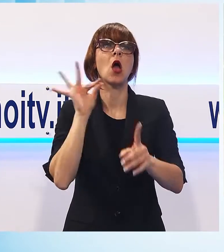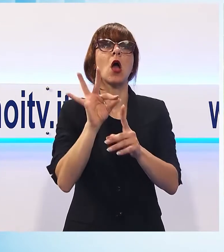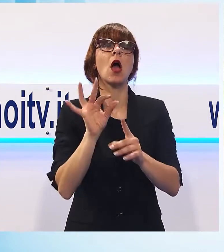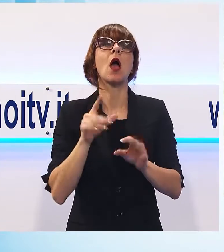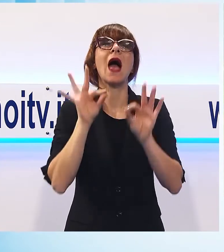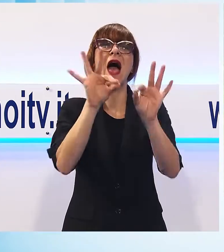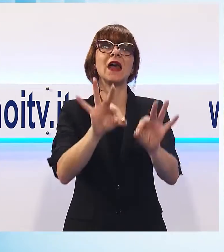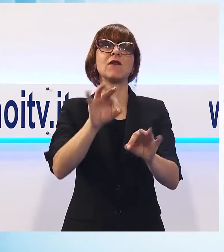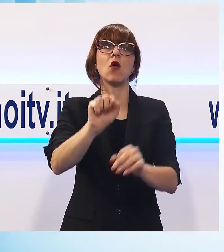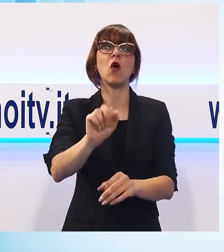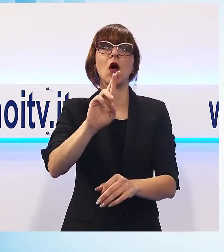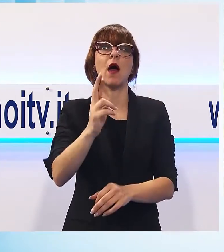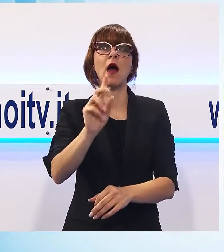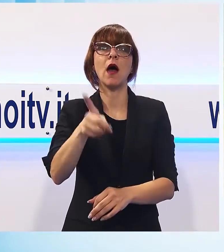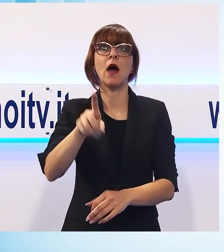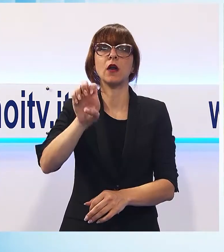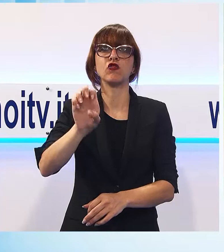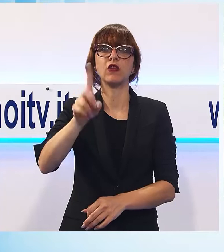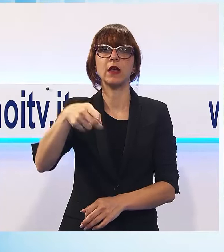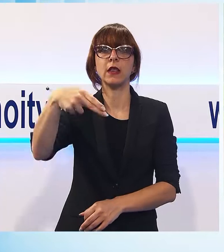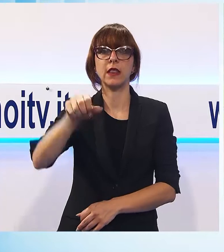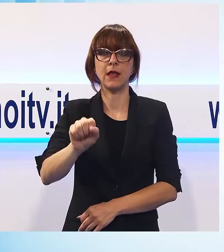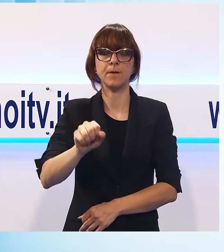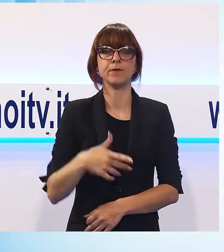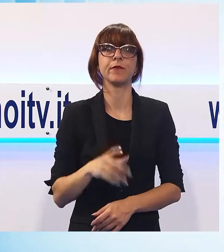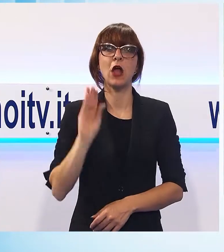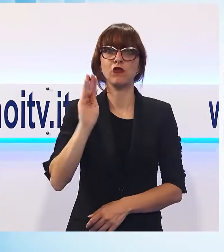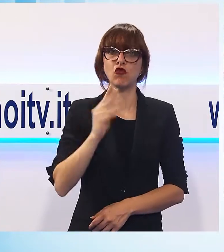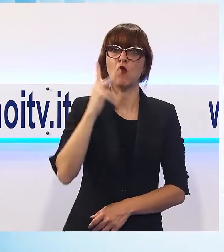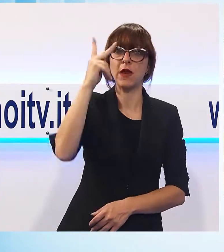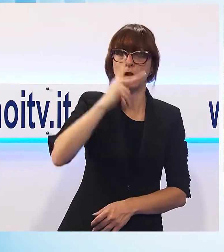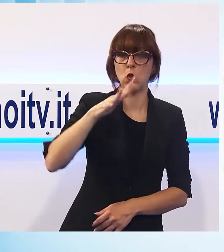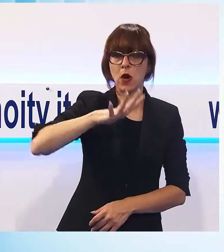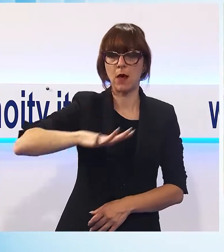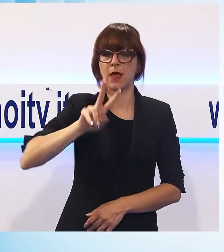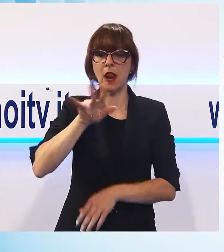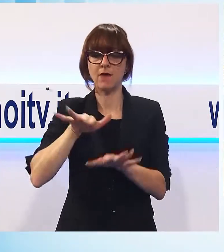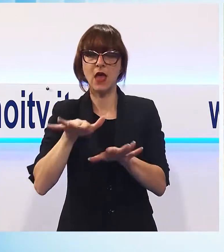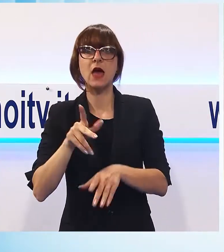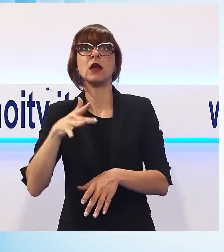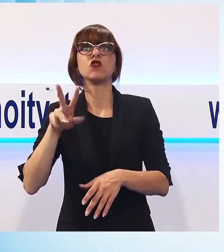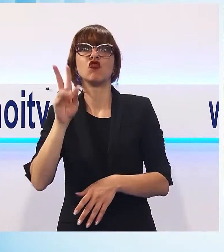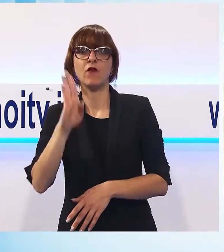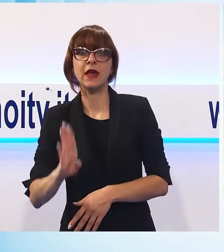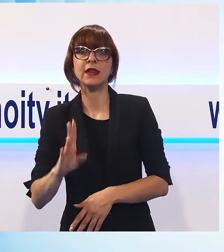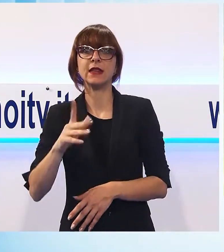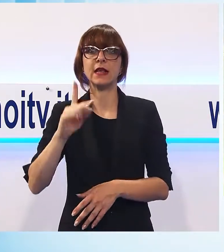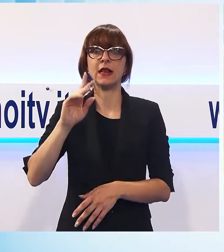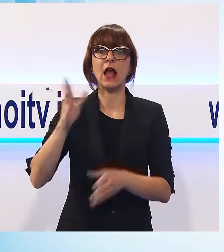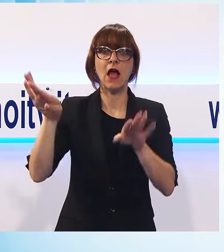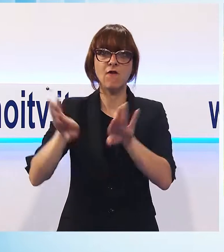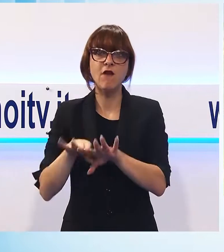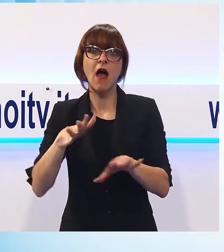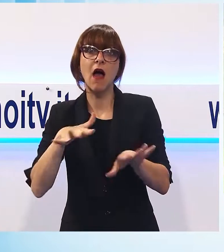quasi un centinaio i giovani che arrivano da Lucca e La Piana, Via Reggio e La Versilia, la Media Valle e la Garfagnana che stanno